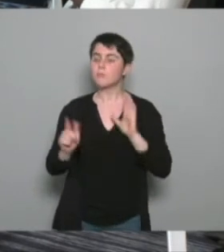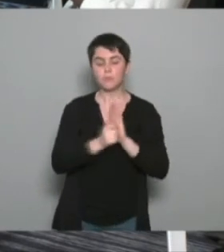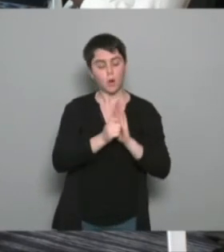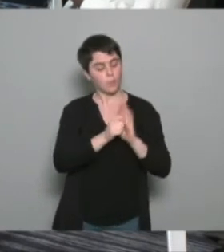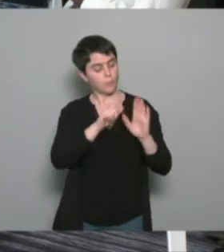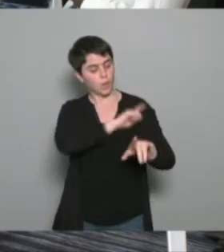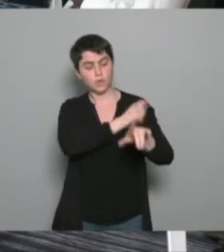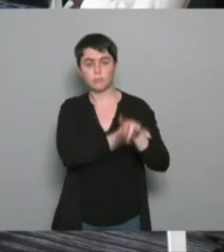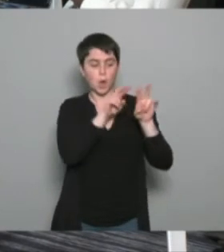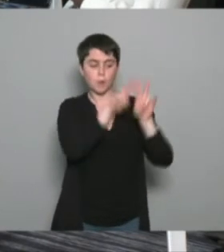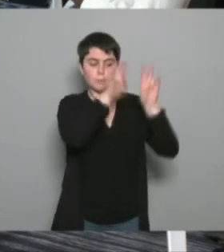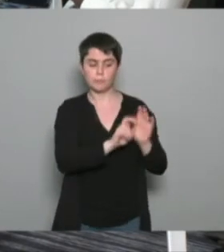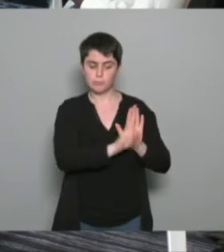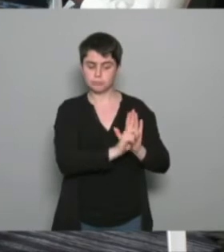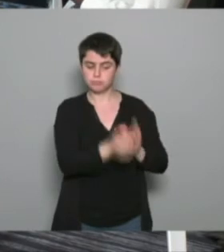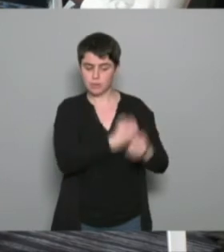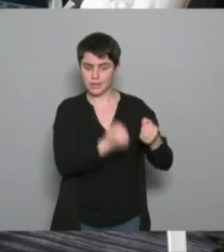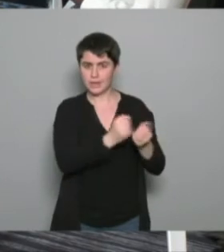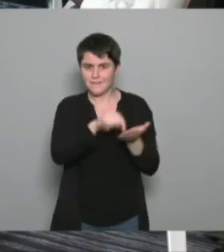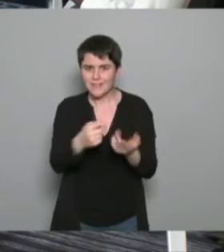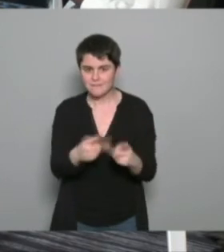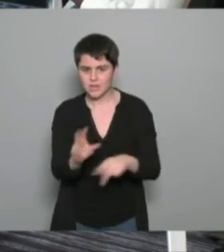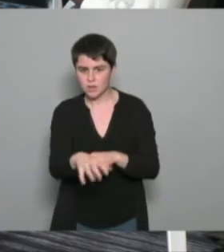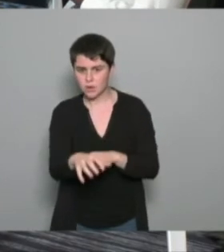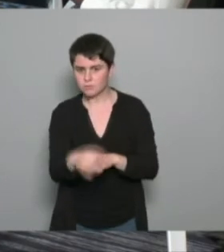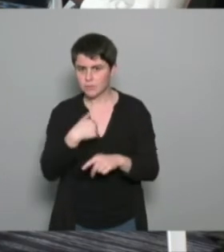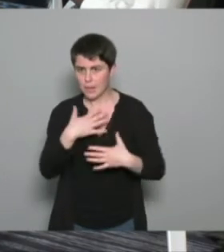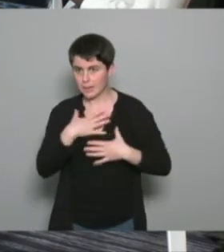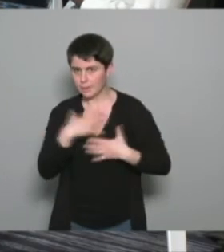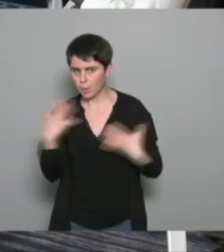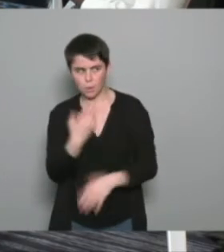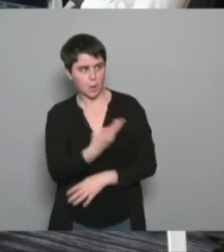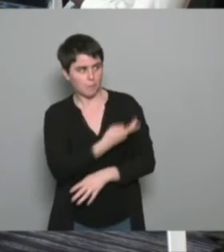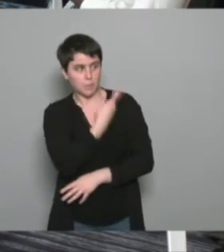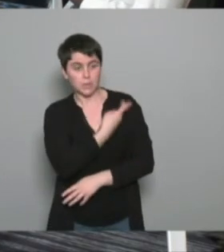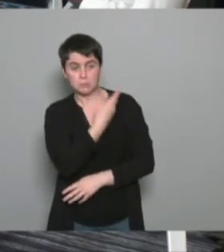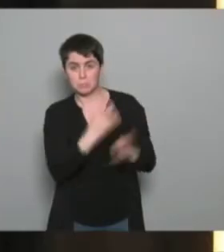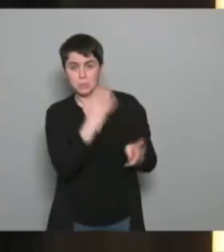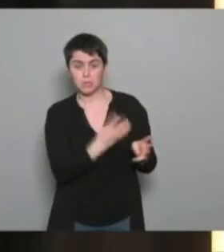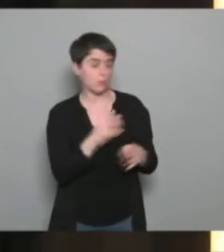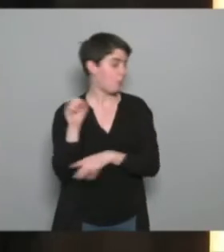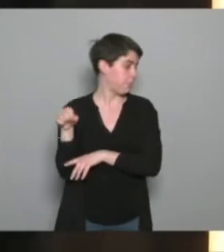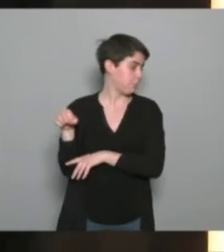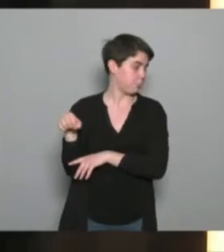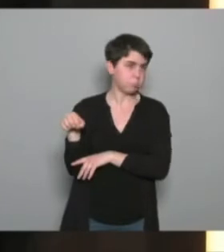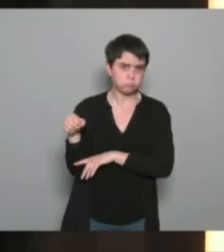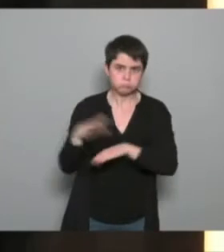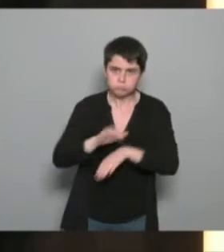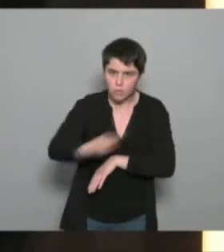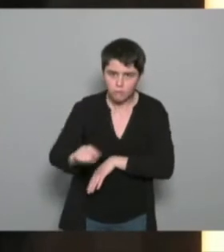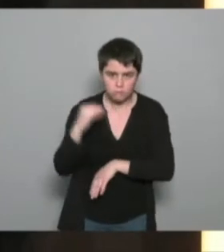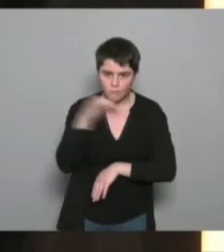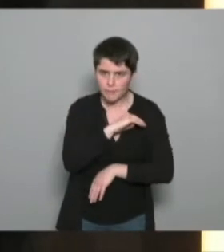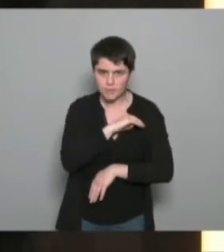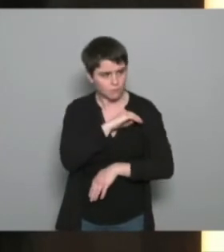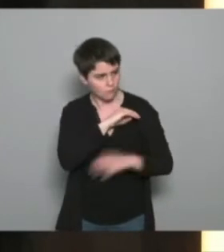au niveau de la ville de Caen c'était une de nos craintes de ne avoir de prescription médicale finalement et en fait très vite ça s'est mis en place et je pense que